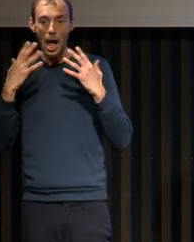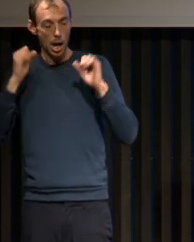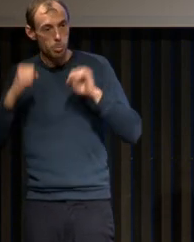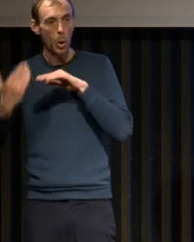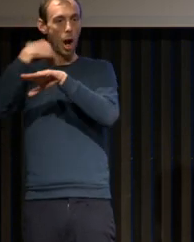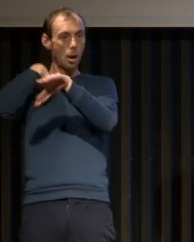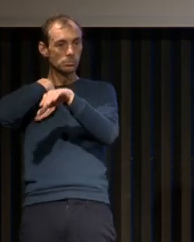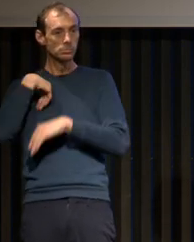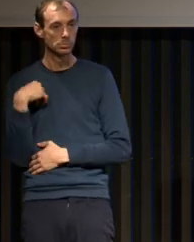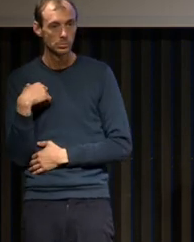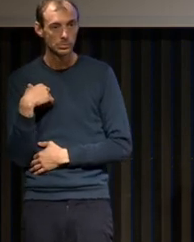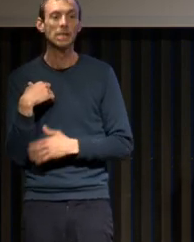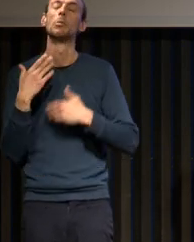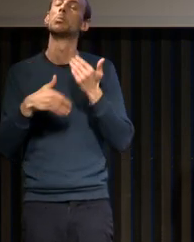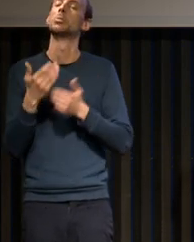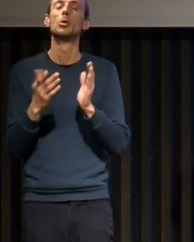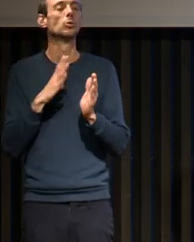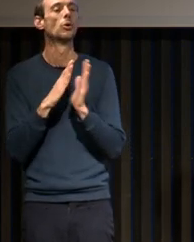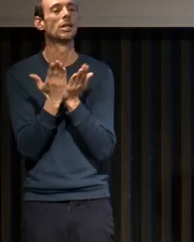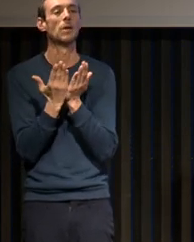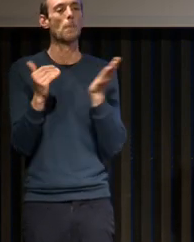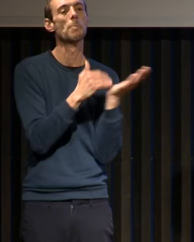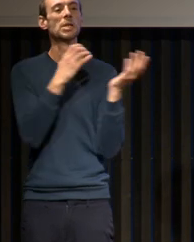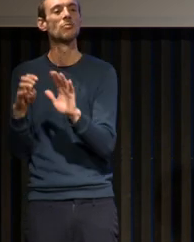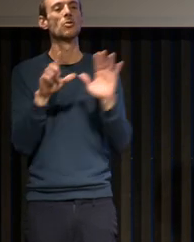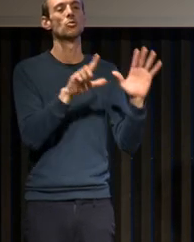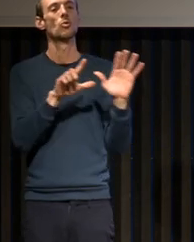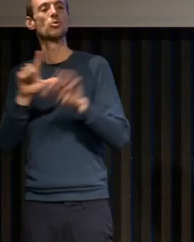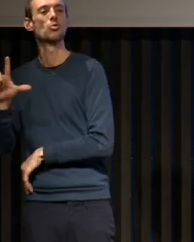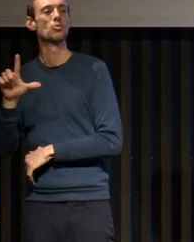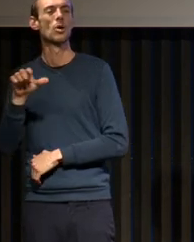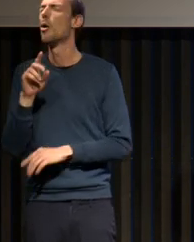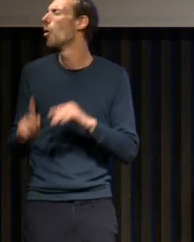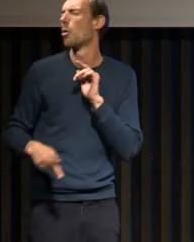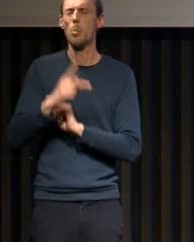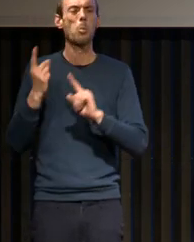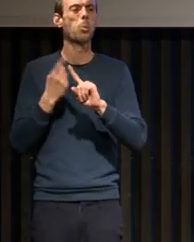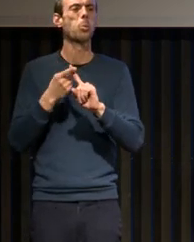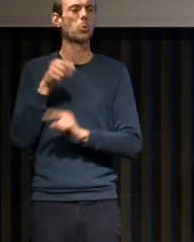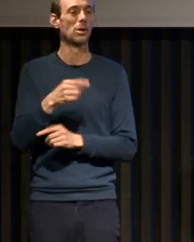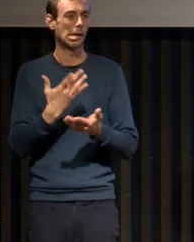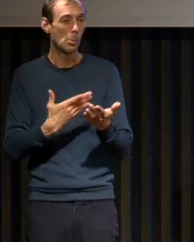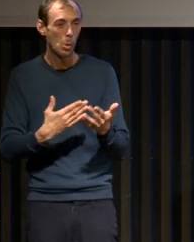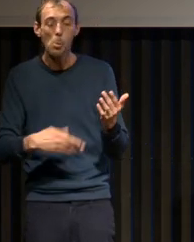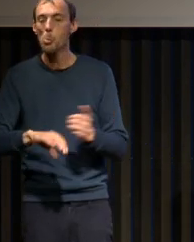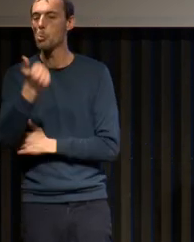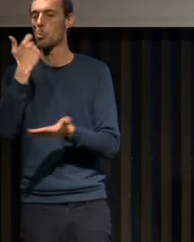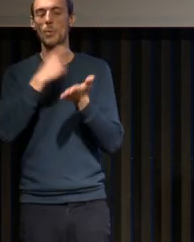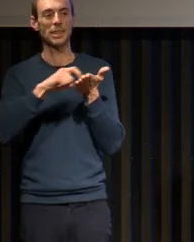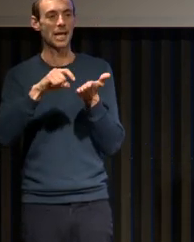récupéré, qui est en fait la trace historique la plus importante de la naissance du syndrome d'apnée obstructive du sommeil, car il y a tout